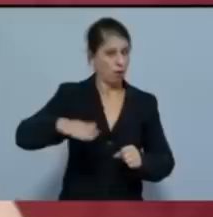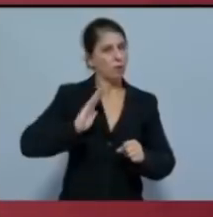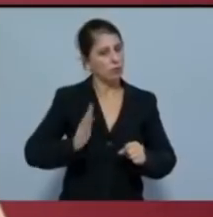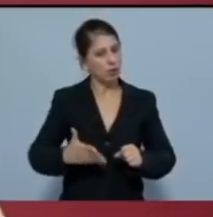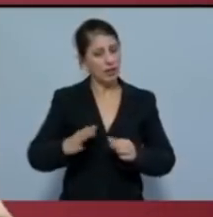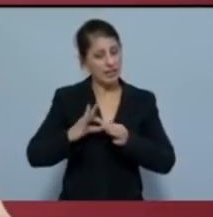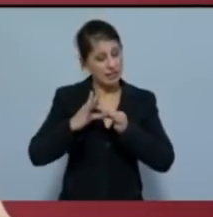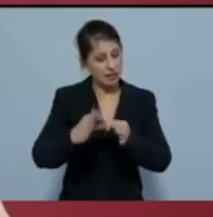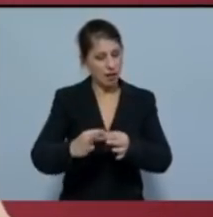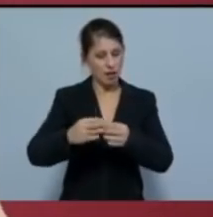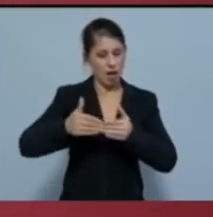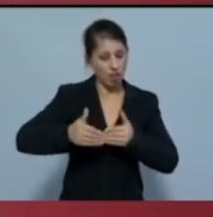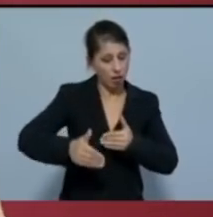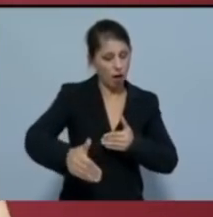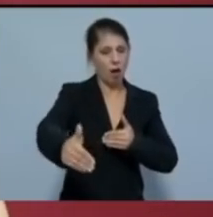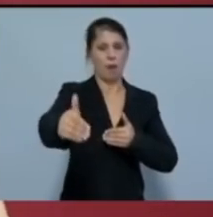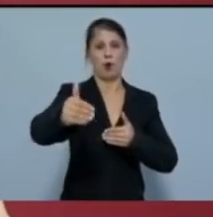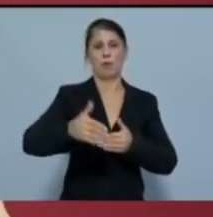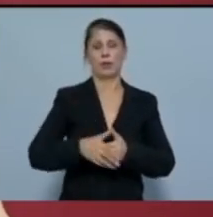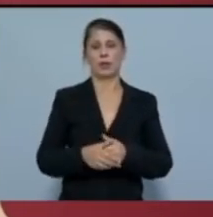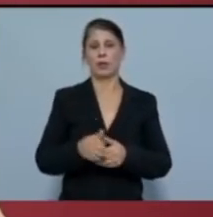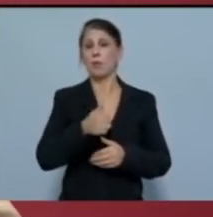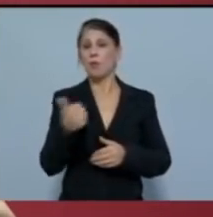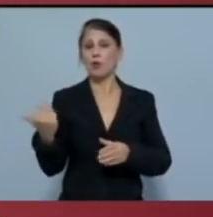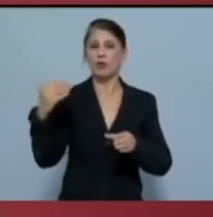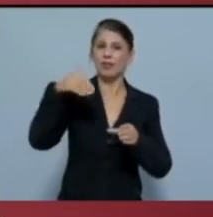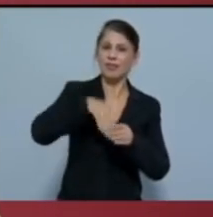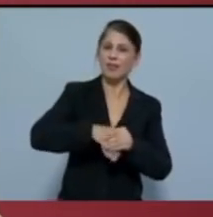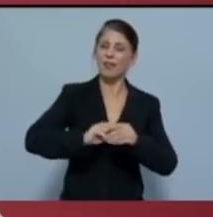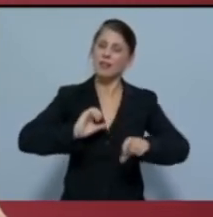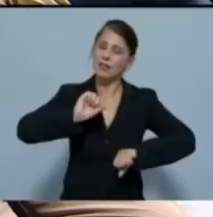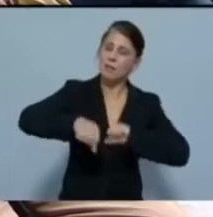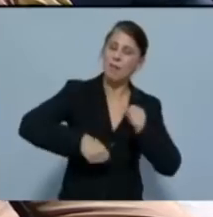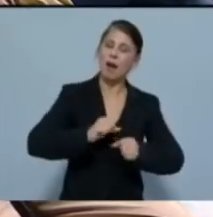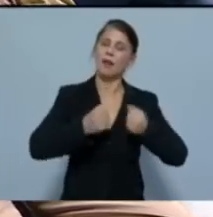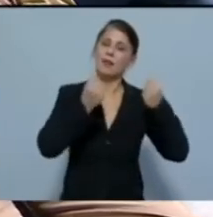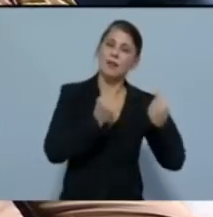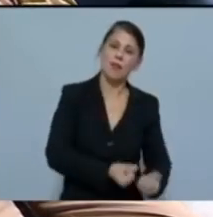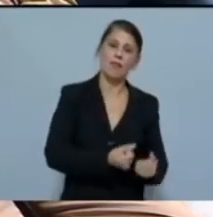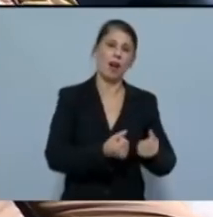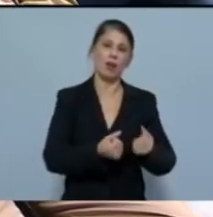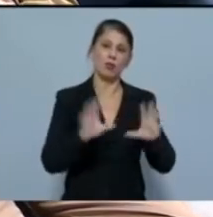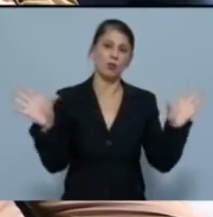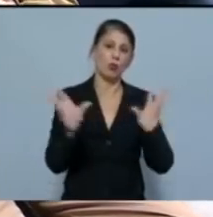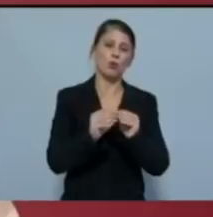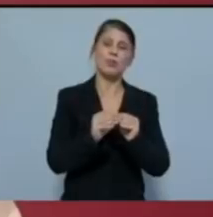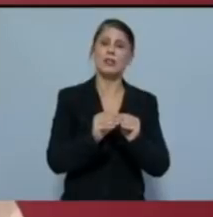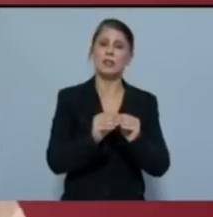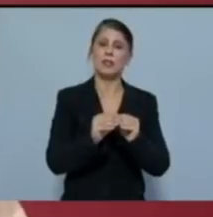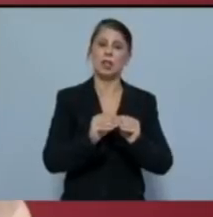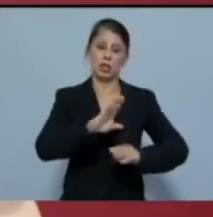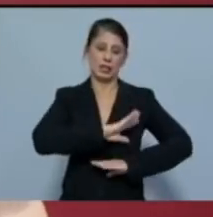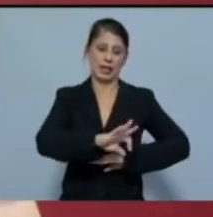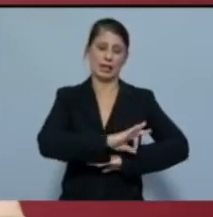διάρκεια, πρόπτικη μόνο όταν ενταχθεί στη μάχη ενάντια συνολικά στη στρατηγική του